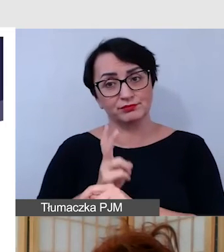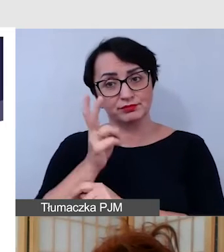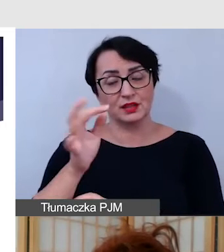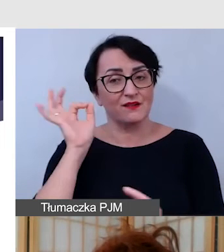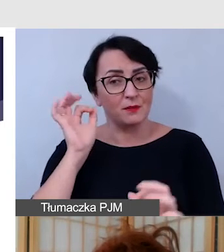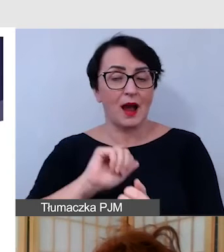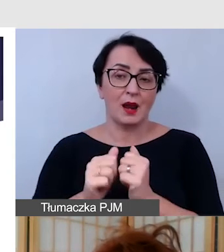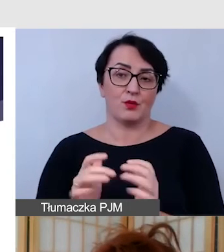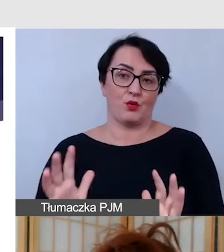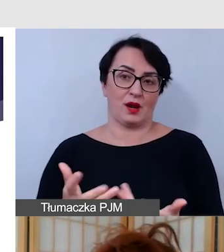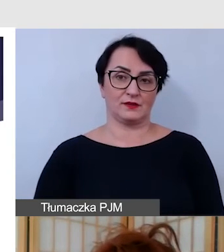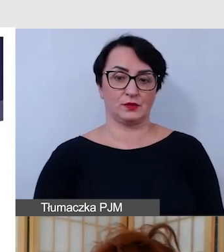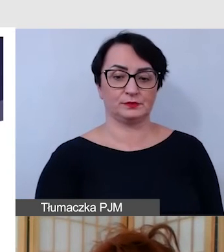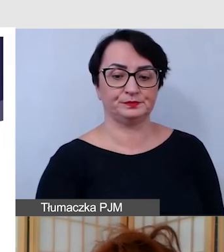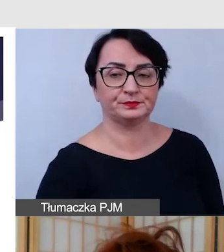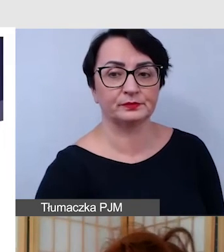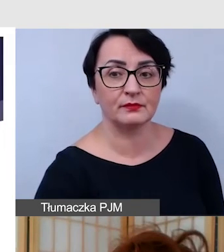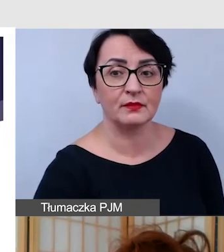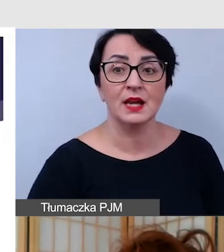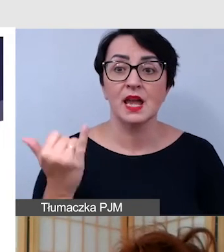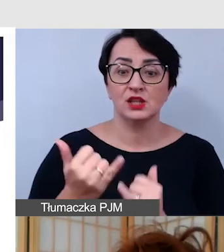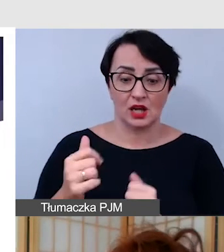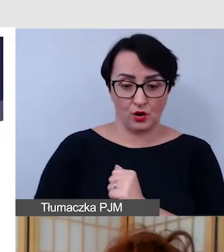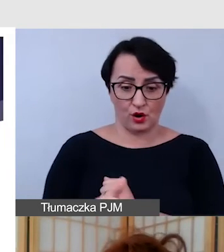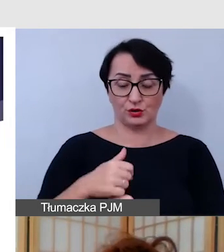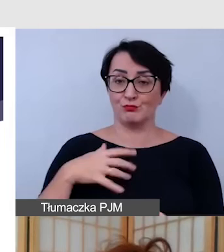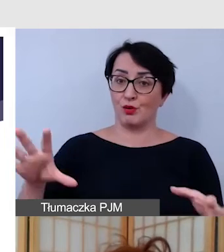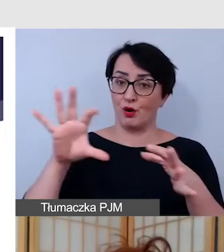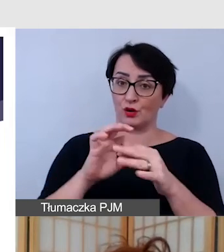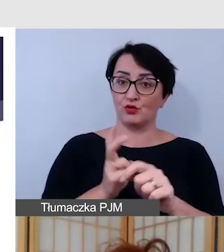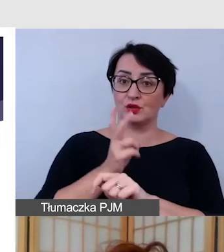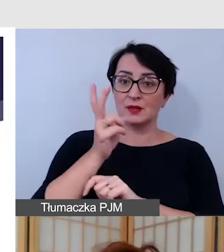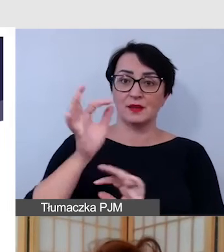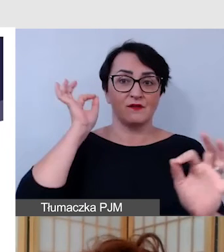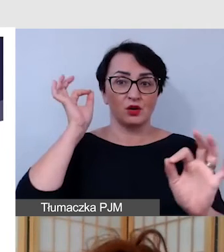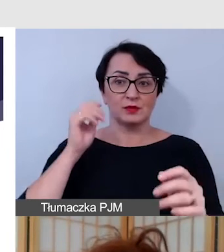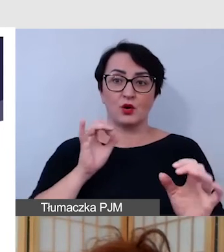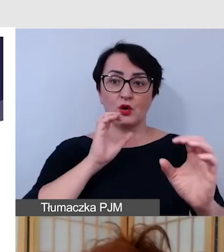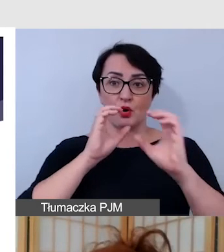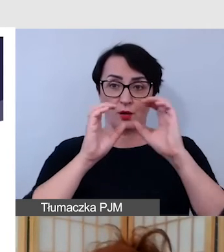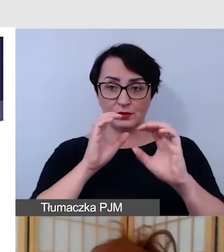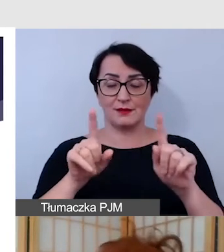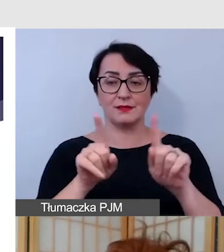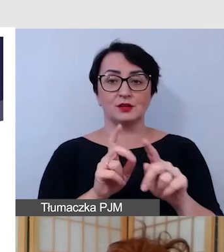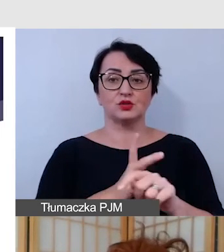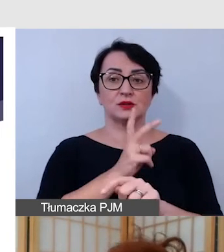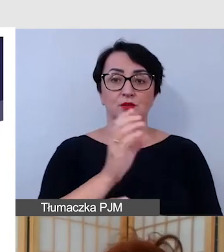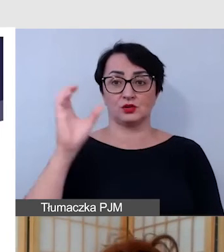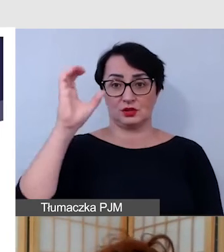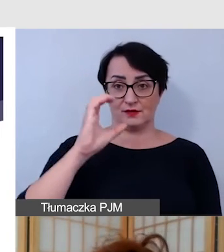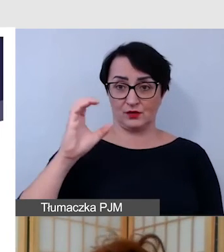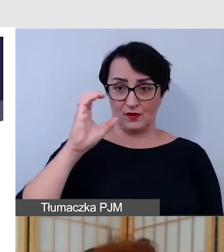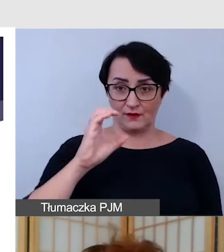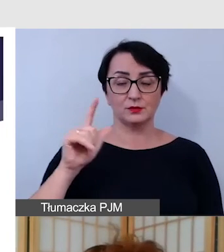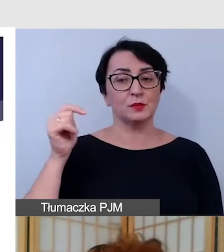przekazujemy. Jeżeli chodzi o połączenie dostępności informacyjno-komunikacyjnej z dostępnością cyfrową, to